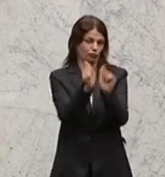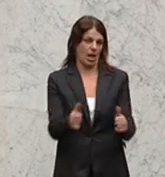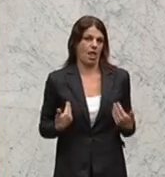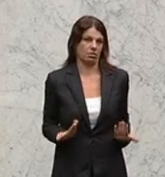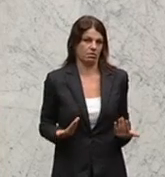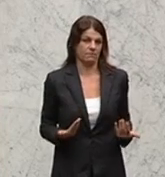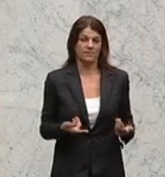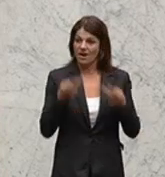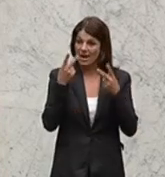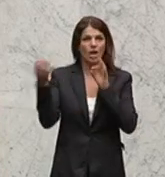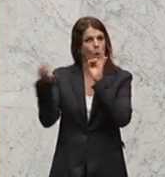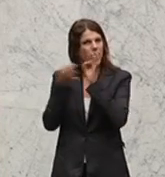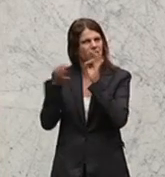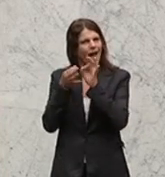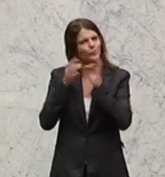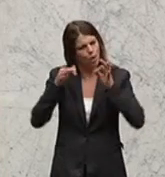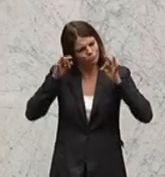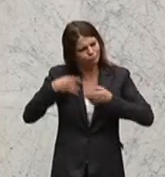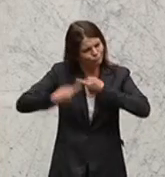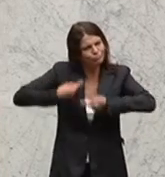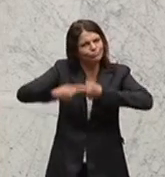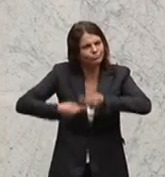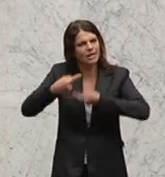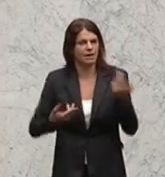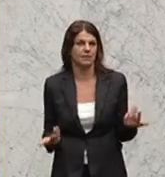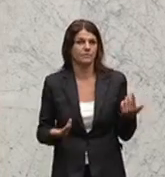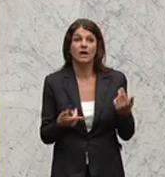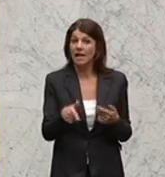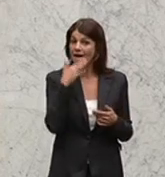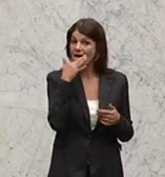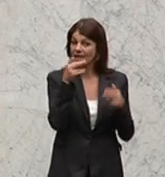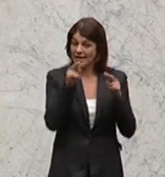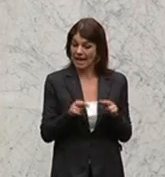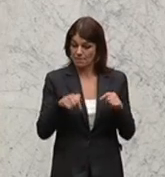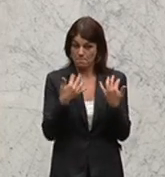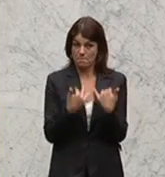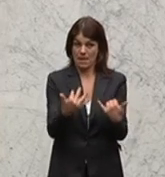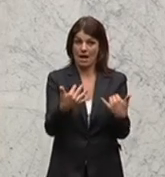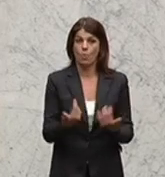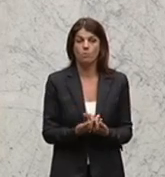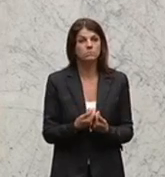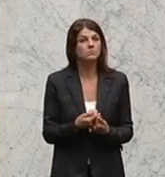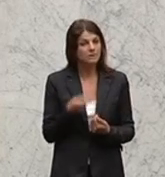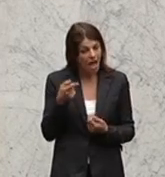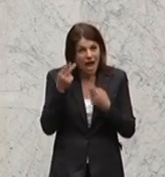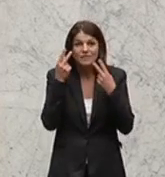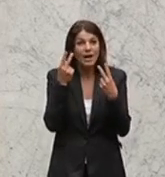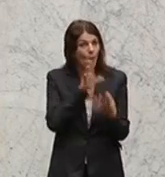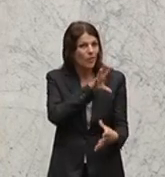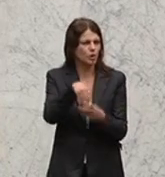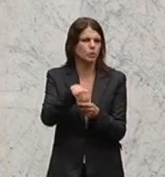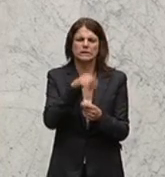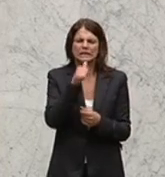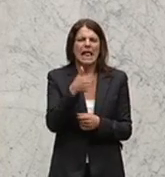diesen Kontakt auch wirklich lebendig zu halten. Und hier ist das Rederecht im Plenum ein Teilaspekt,